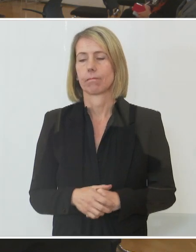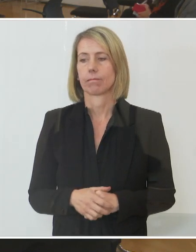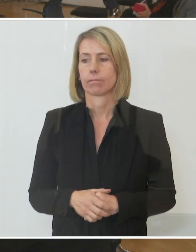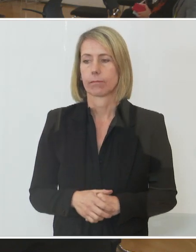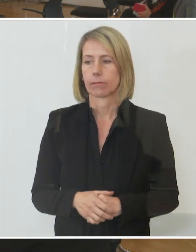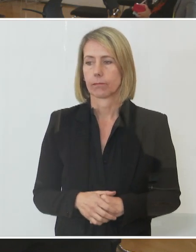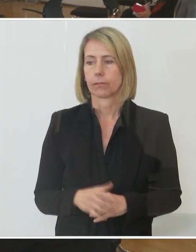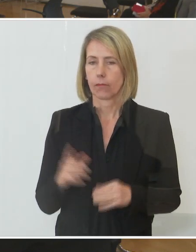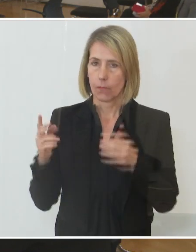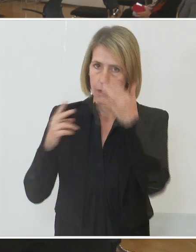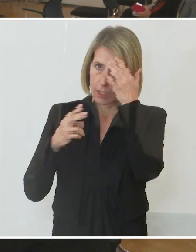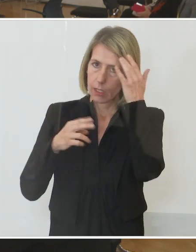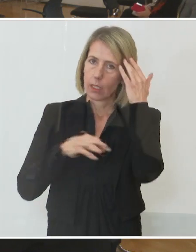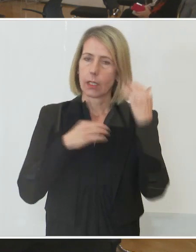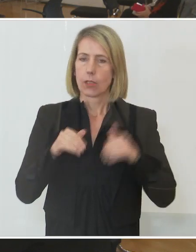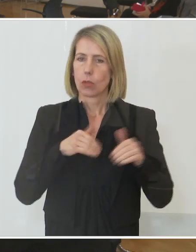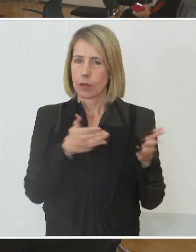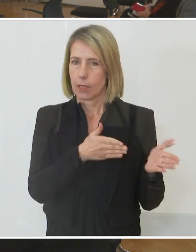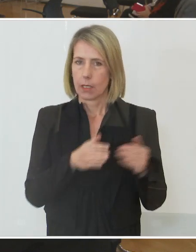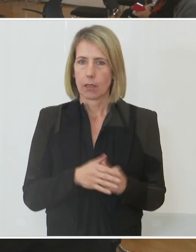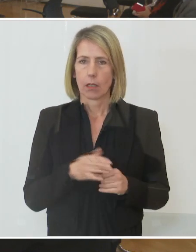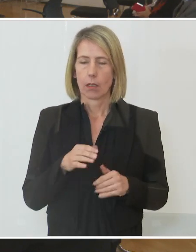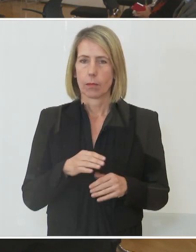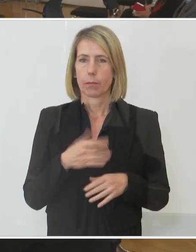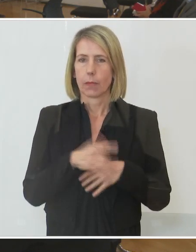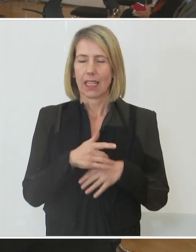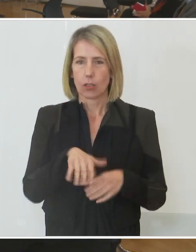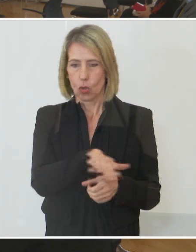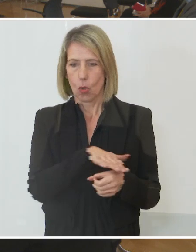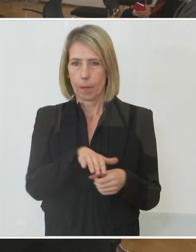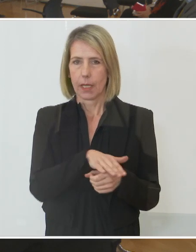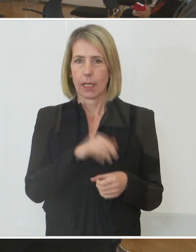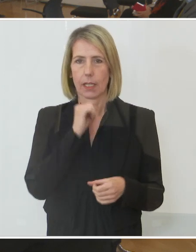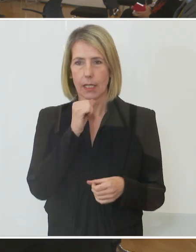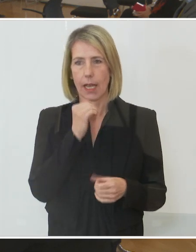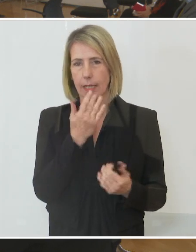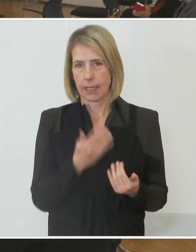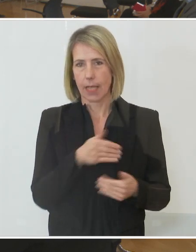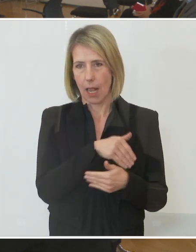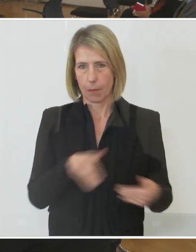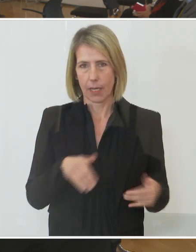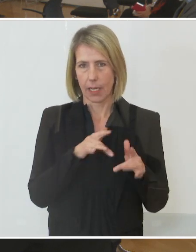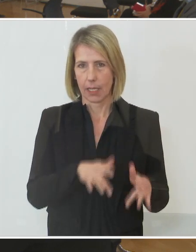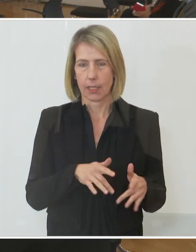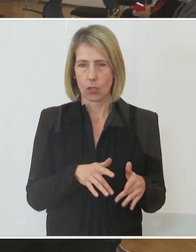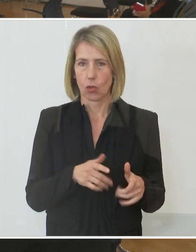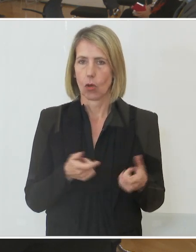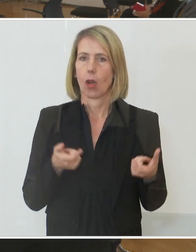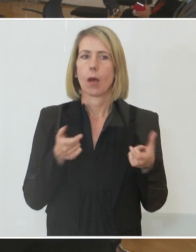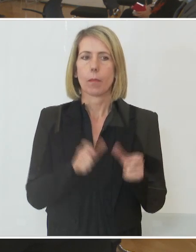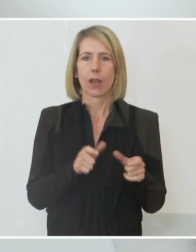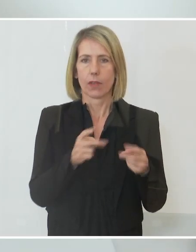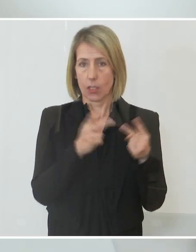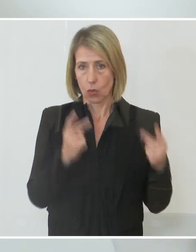Wir haben in der Gastronomie keine Kapazitätsbeschränkungen. Es gilt neben dem Präventionskonzept